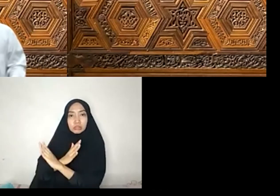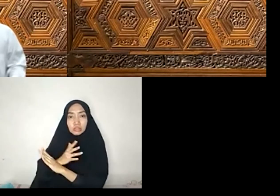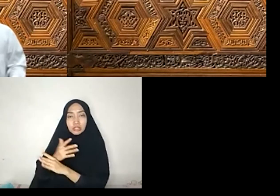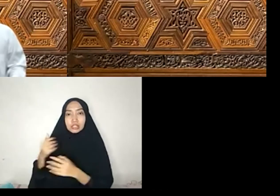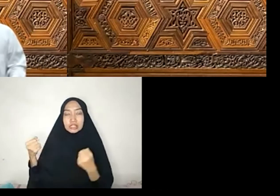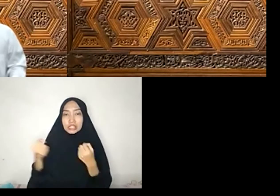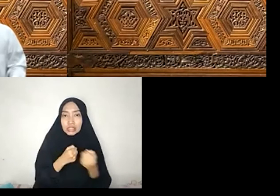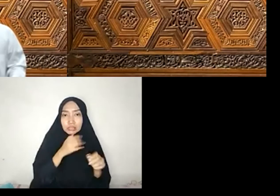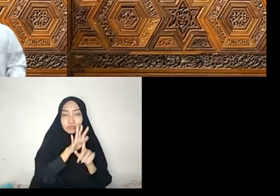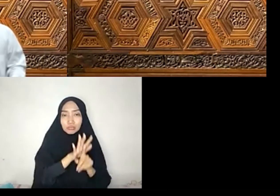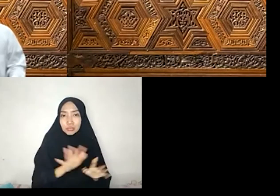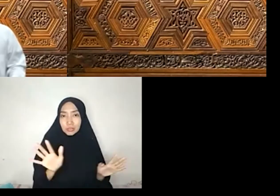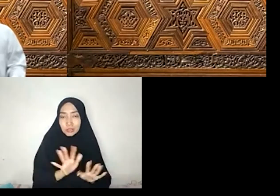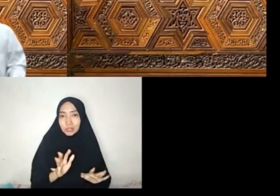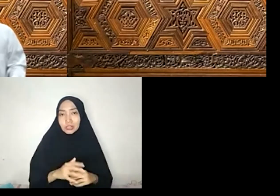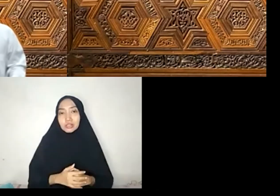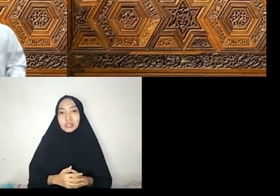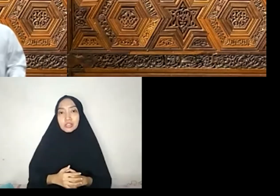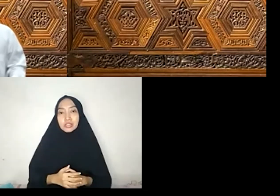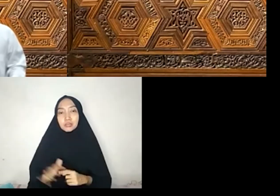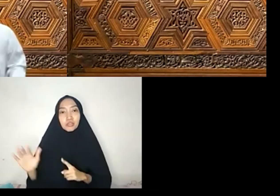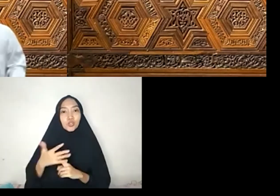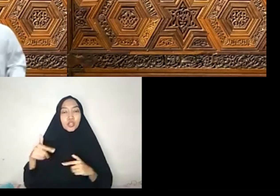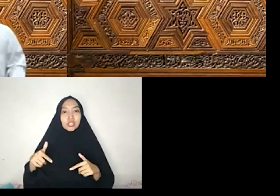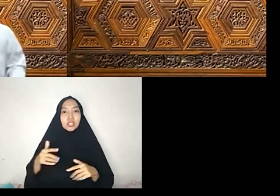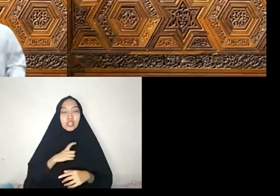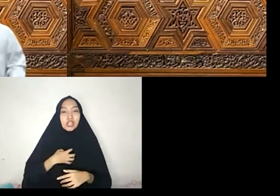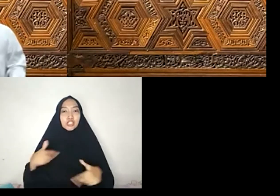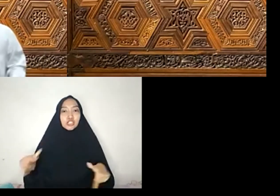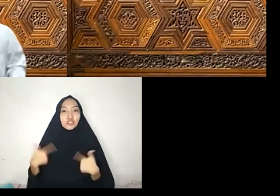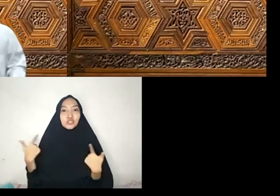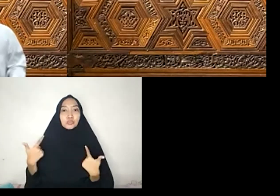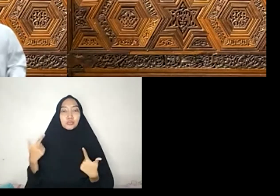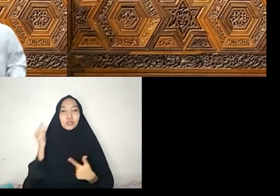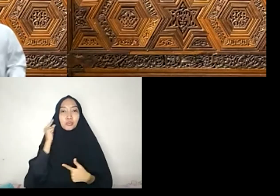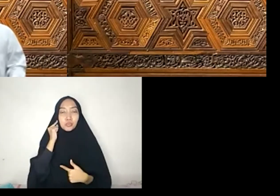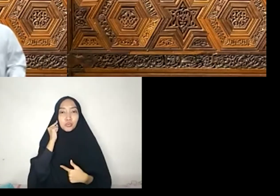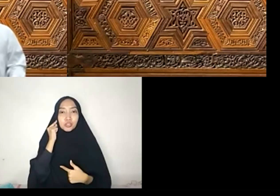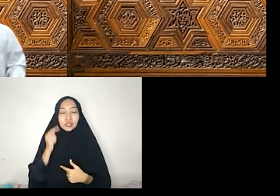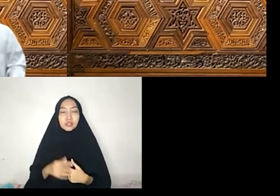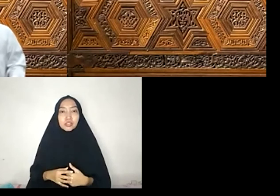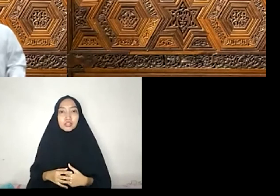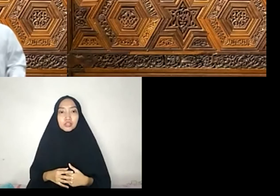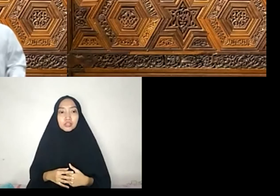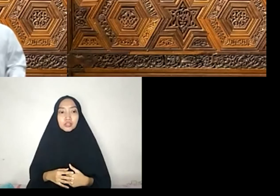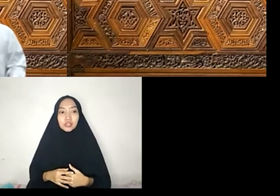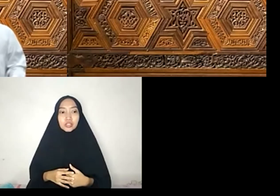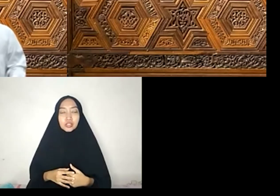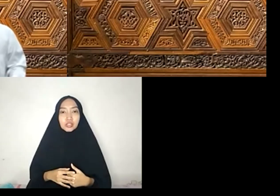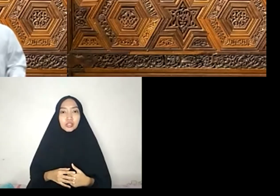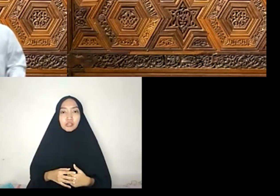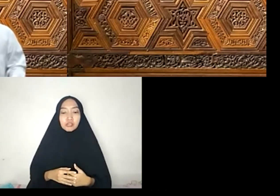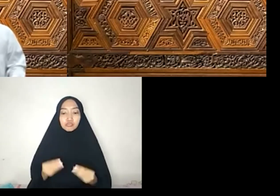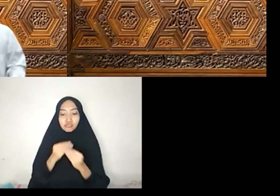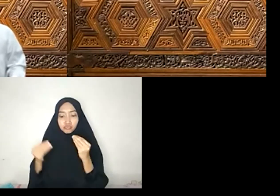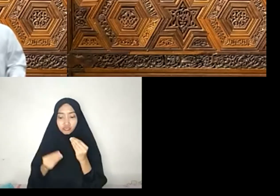Perlindungan hak hidup Khususnya hak hidup Perempuan ketika itu Hak reproduksi Kebebasan